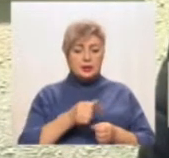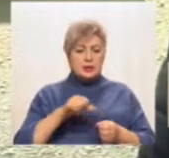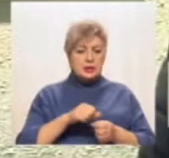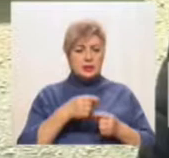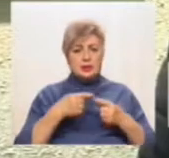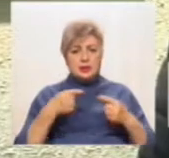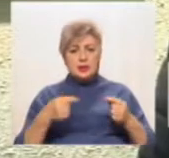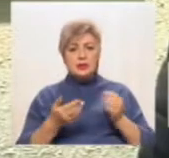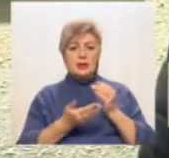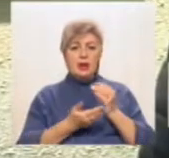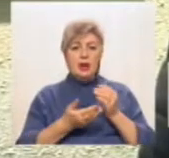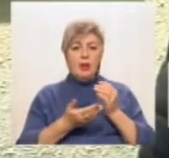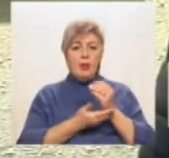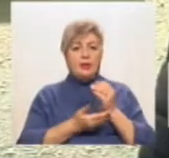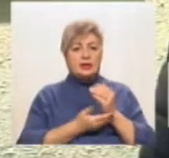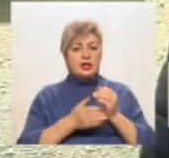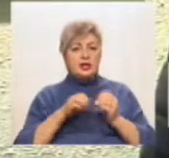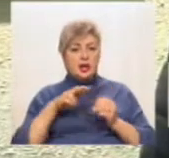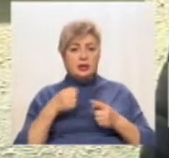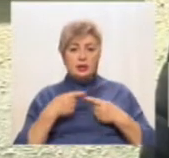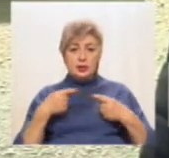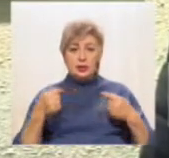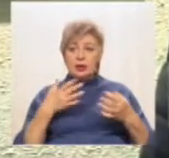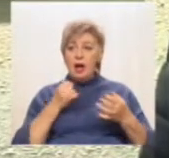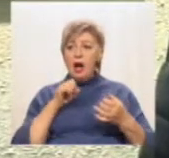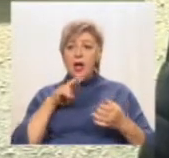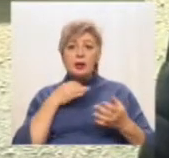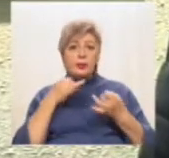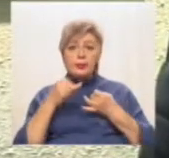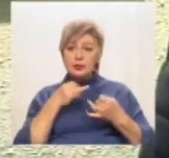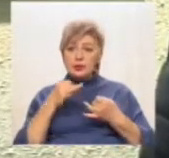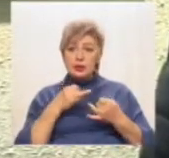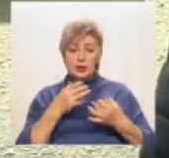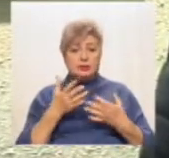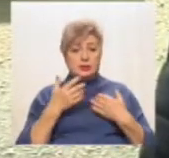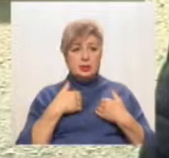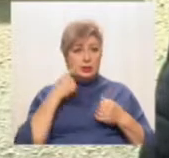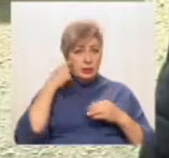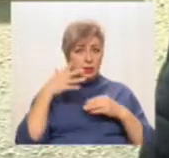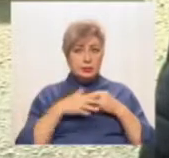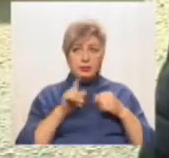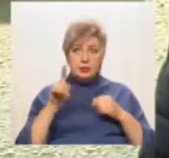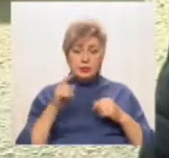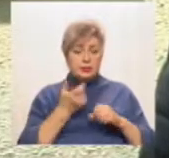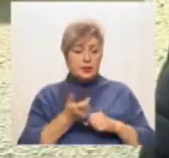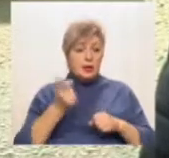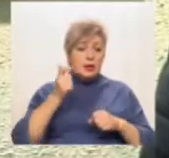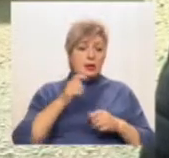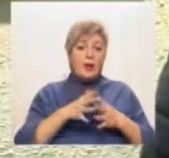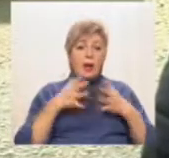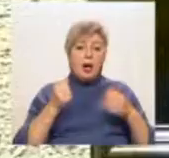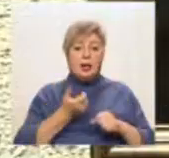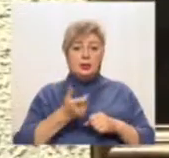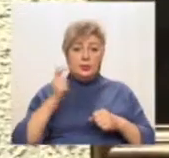матеріали різні у нас. Але, поспілкувавшись кілька хвилин з чоловіком, я зрозумів, що він набагато більше збагачений розумінням і